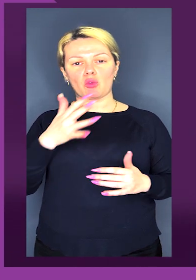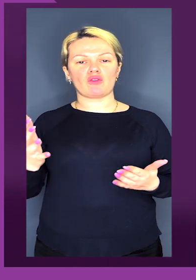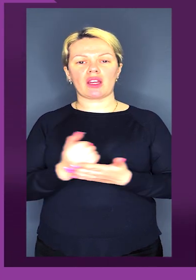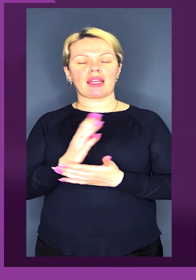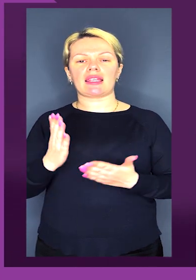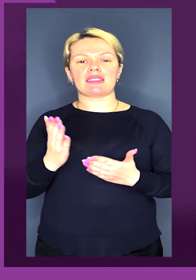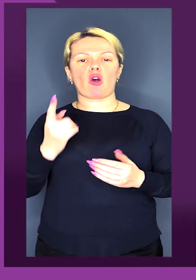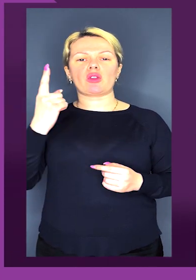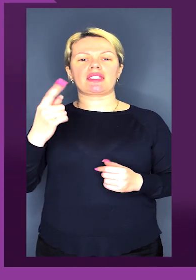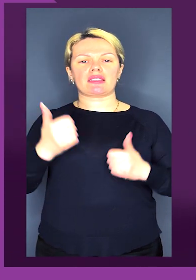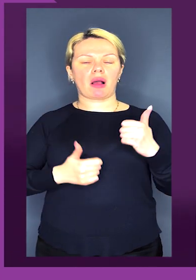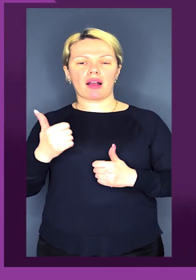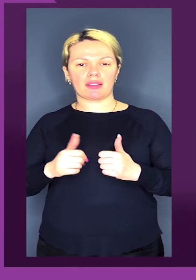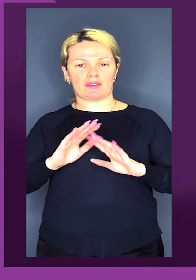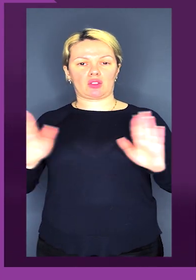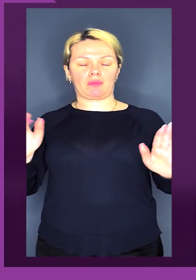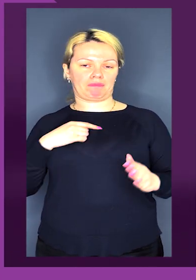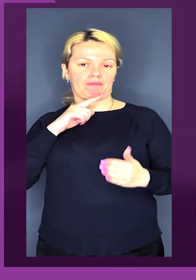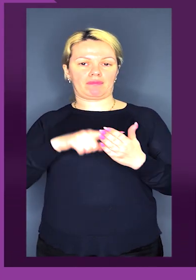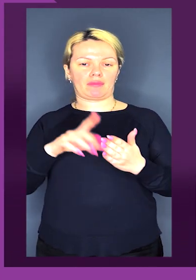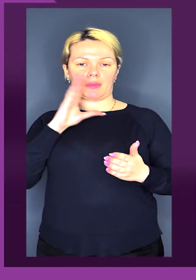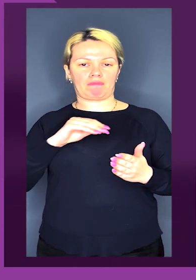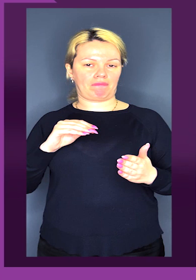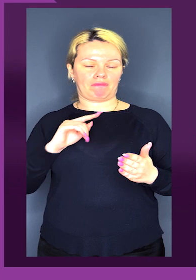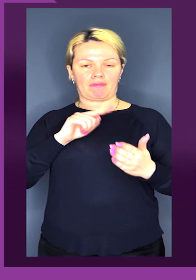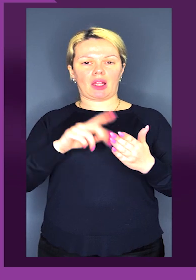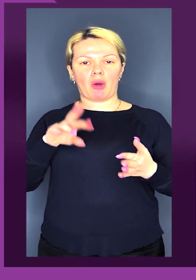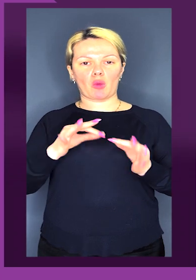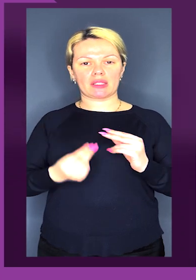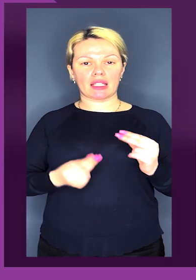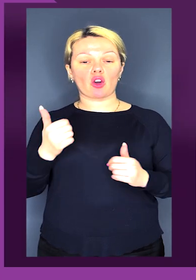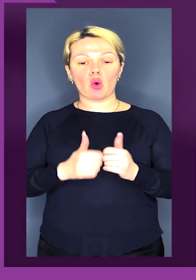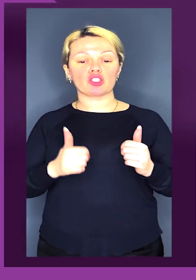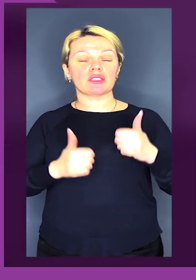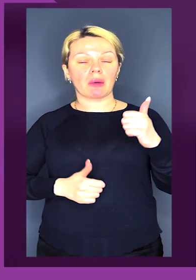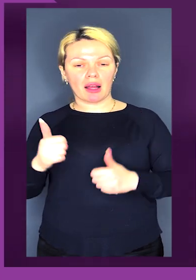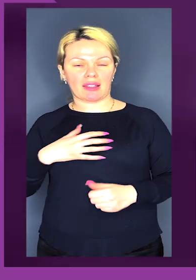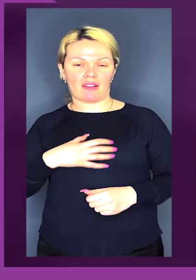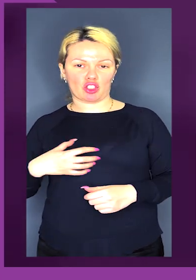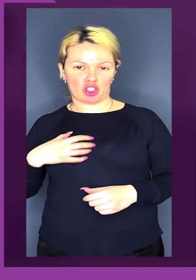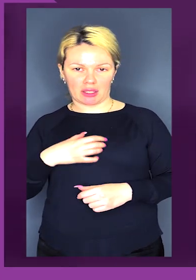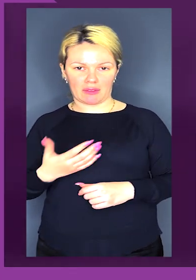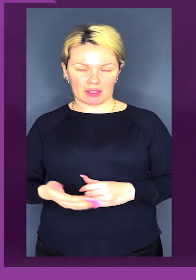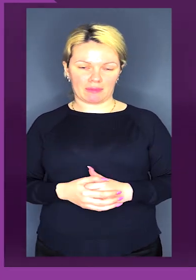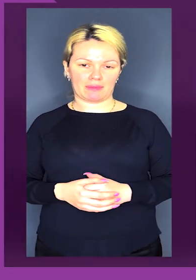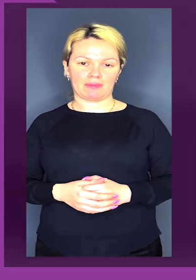виграти якісь одні змагання і сказати, що все, ми вже там. Кожні змагання важливі.